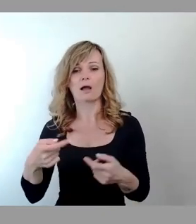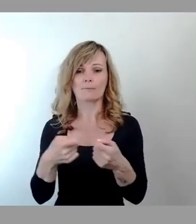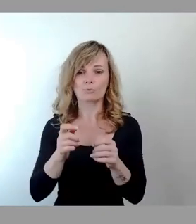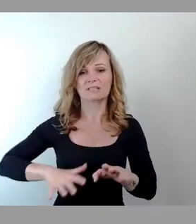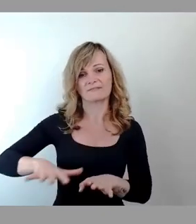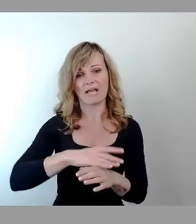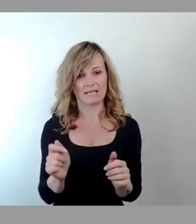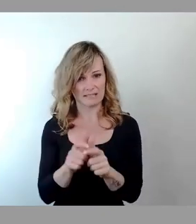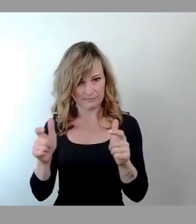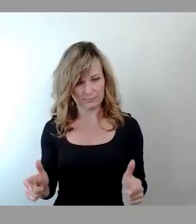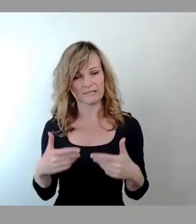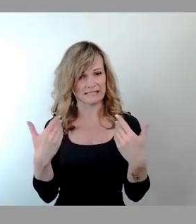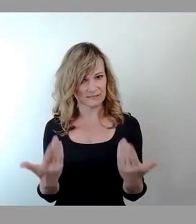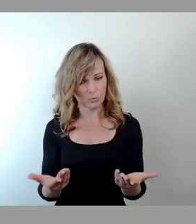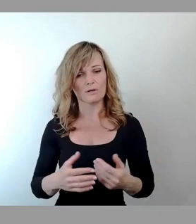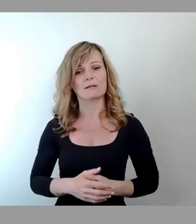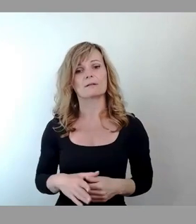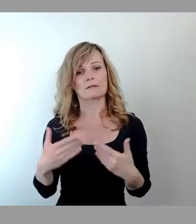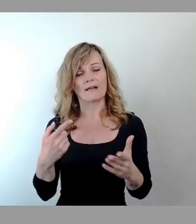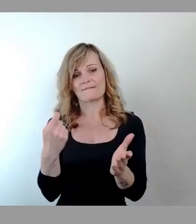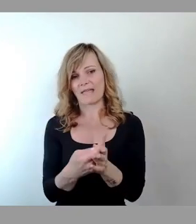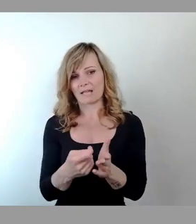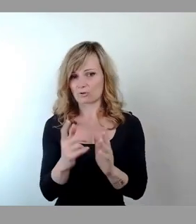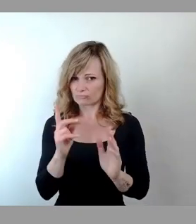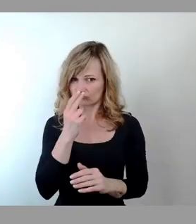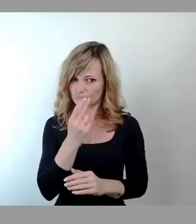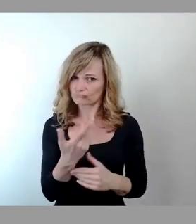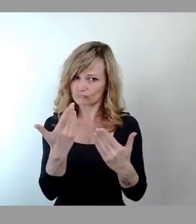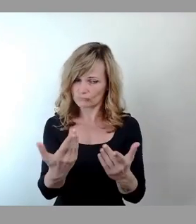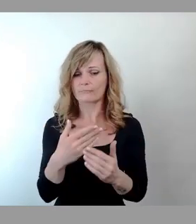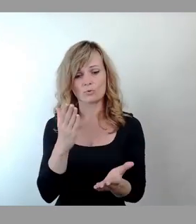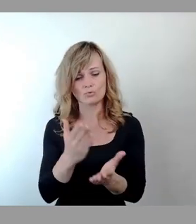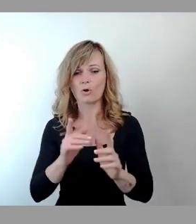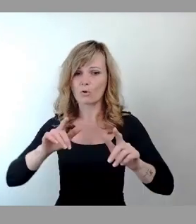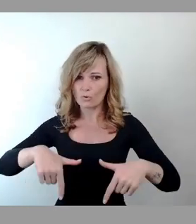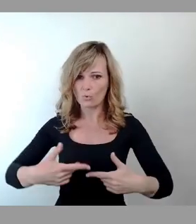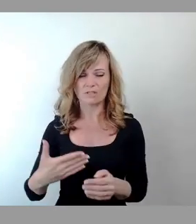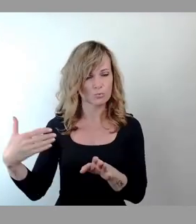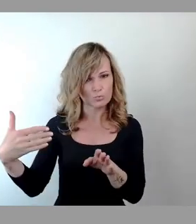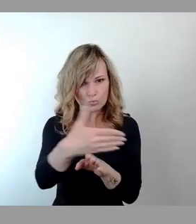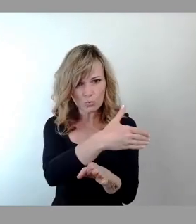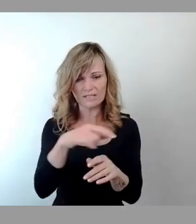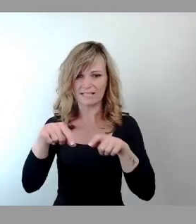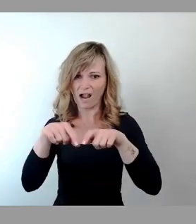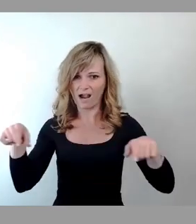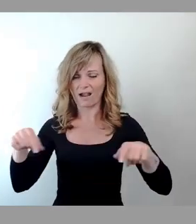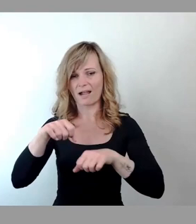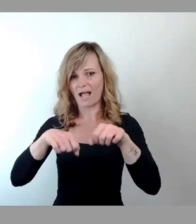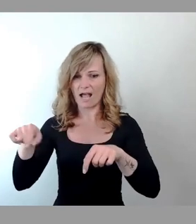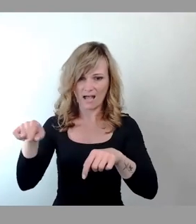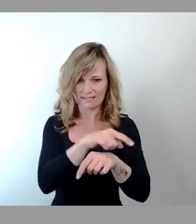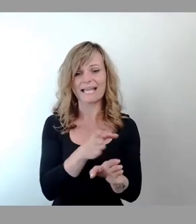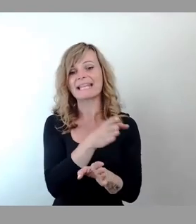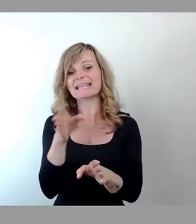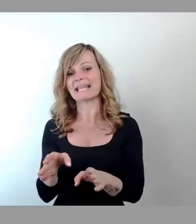bundesweit entsprechend gewertschätzt. Wir haben die ersten durchgängigen Radrouten im Nebennetz, das ist ja angesprochen worden, nicht nur